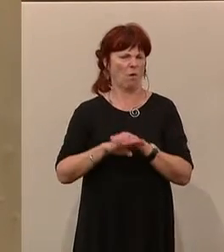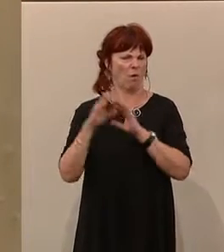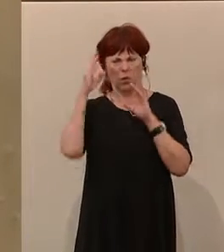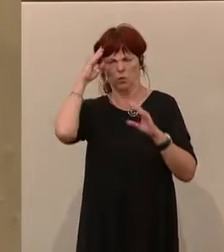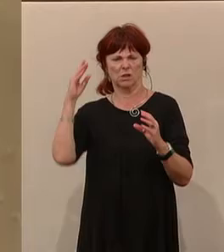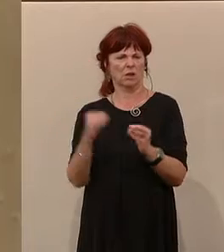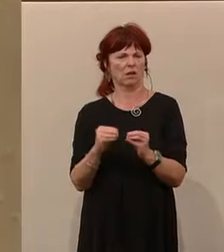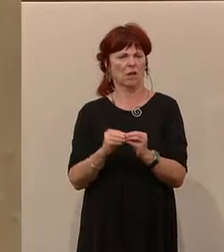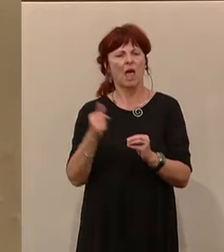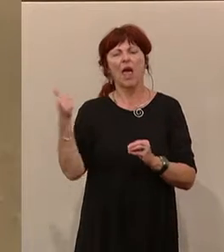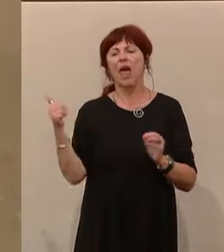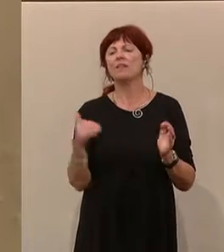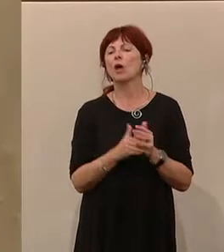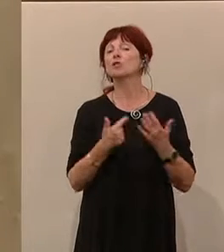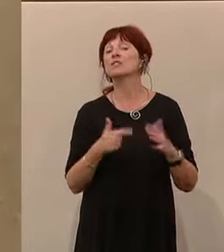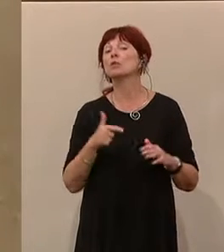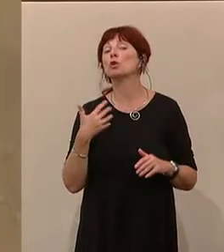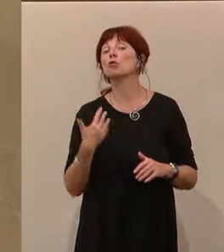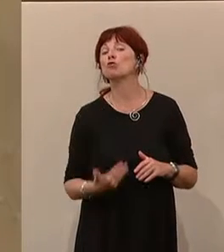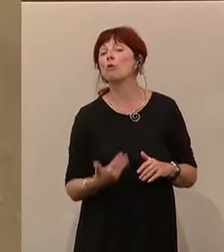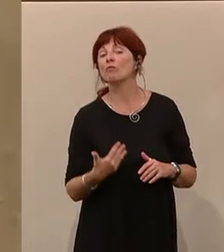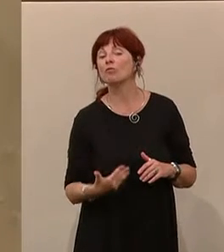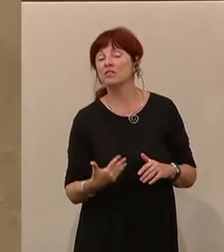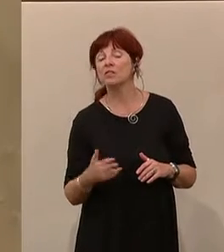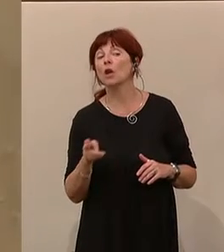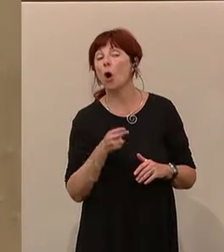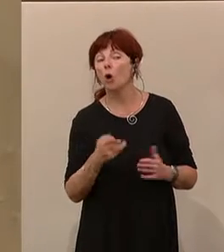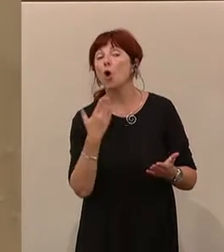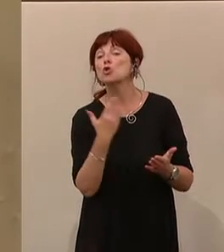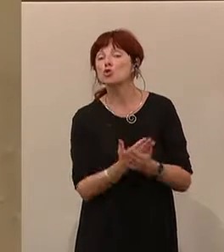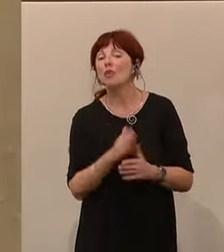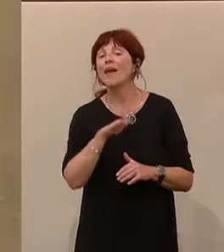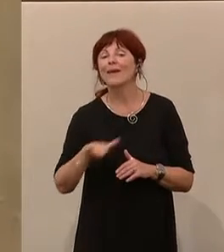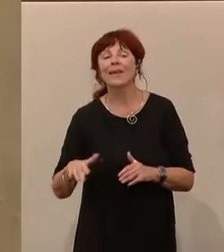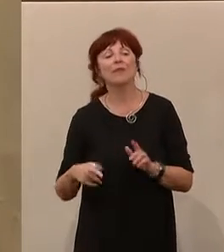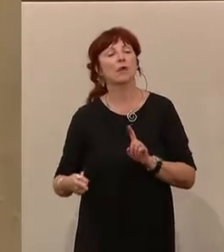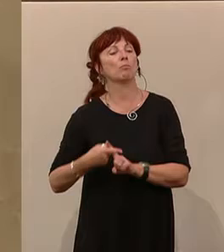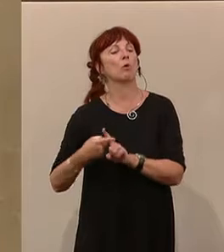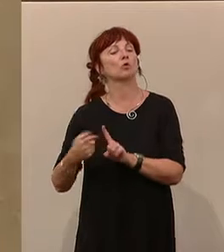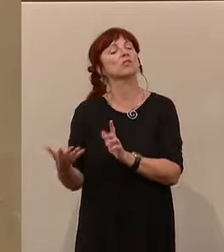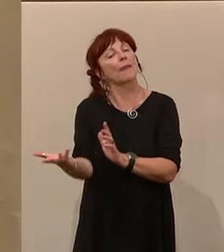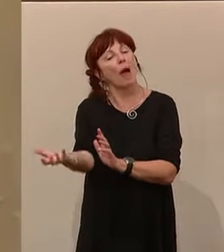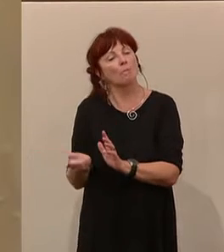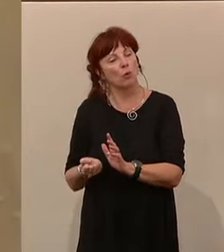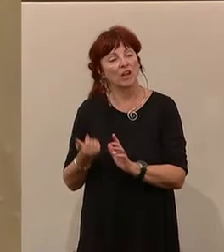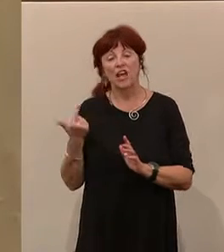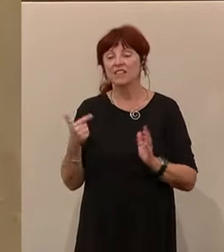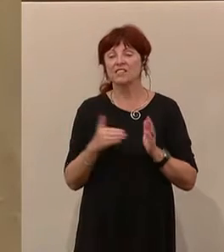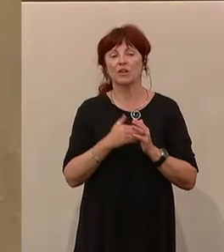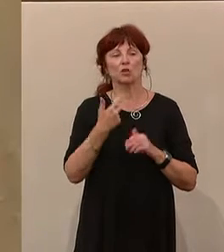.750 Euro bereits diesen Kinderbonus von 1.500 Euro abholen kann, dass mit 2.300 Euro